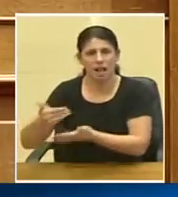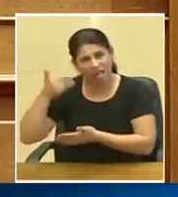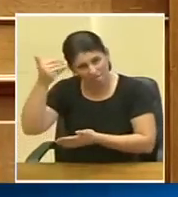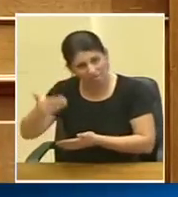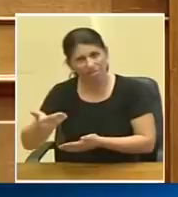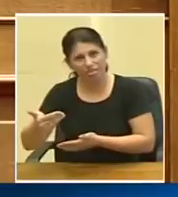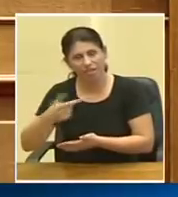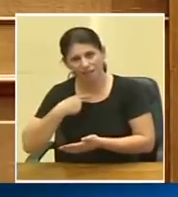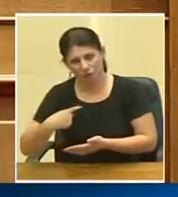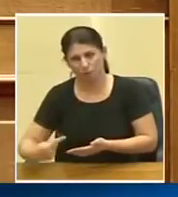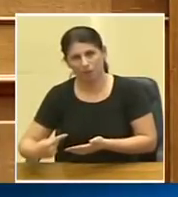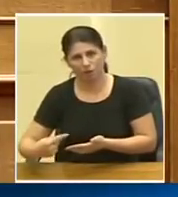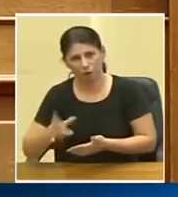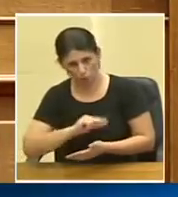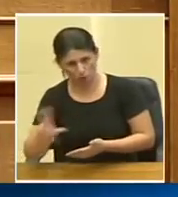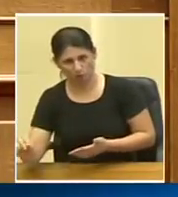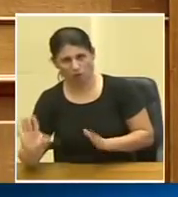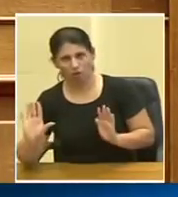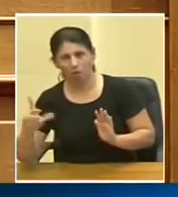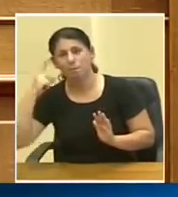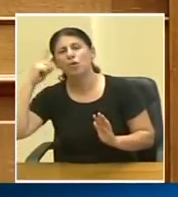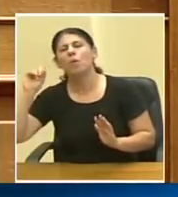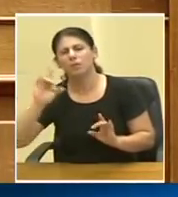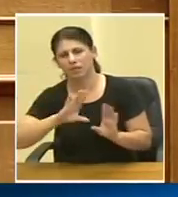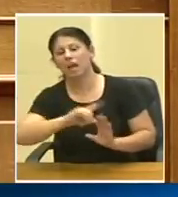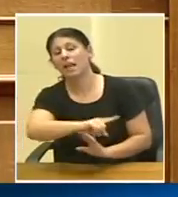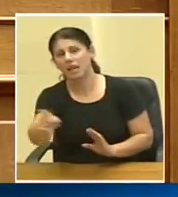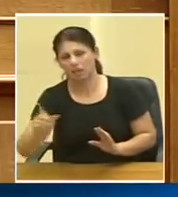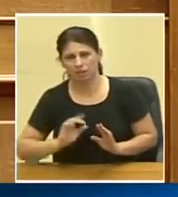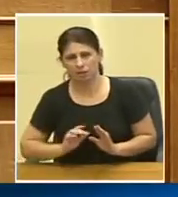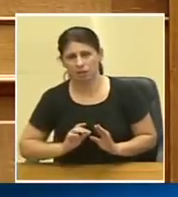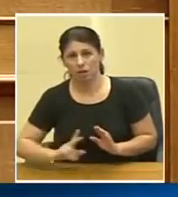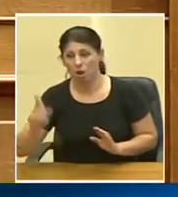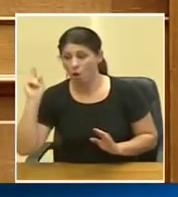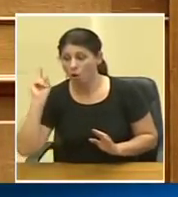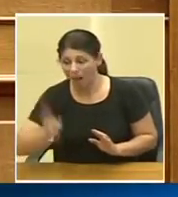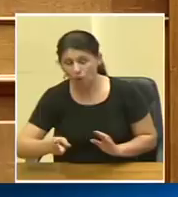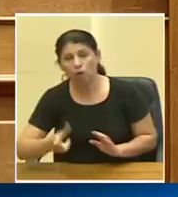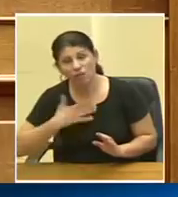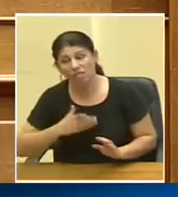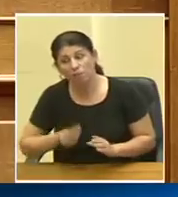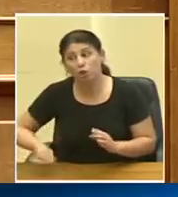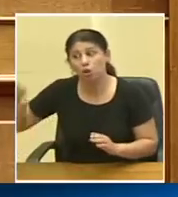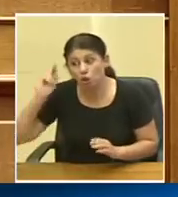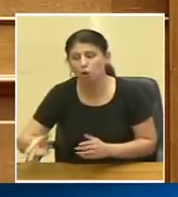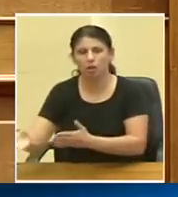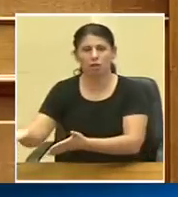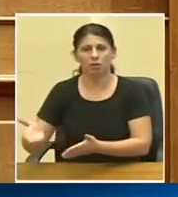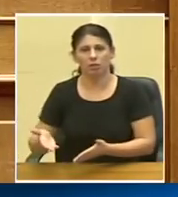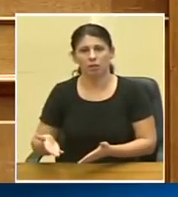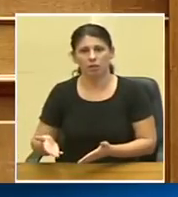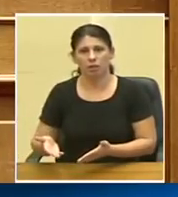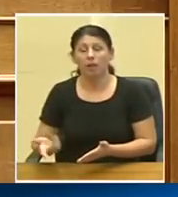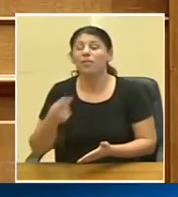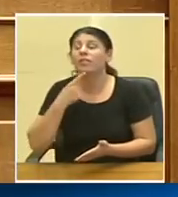να τους συμπεριφερθούν ανάλογα να μην το νομίζει κανείς αυτό ο κακός θέλει χειρότερο δεν γίνεται, δεν πολεμιέται με άλλο